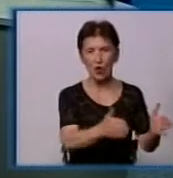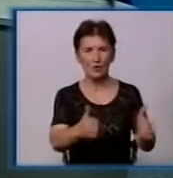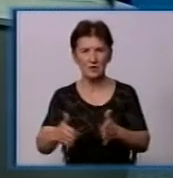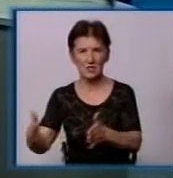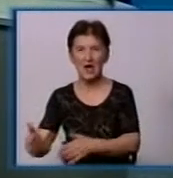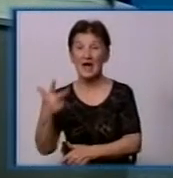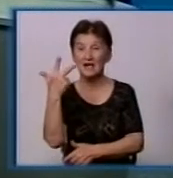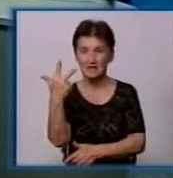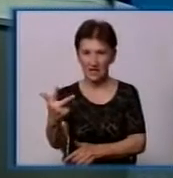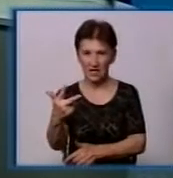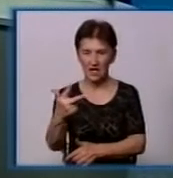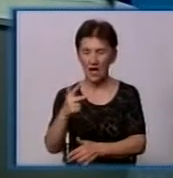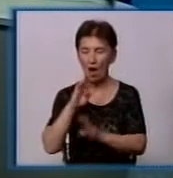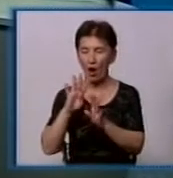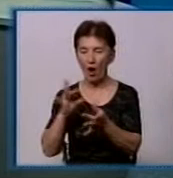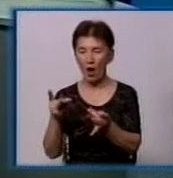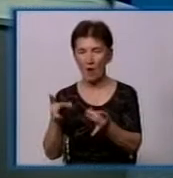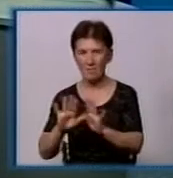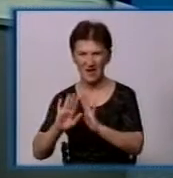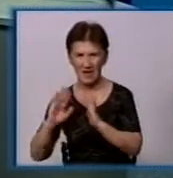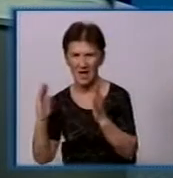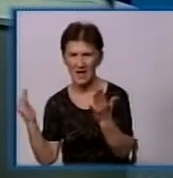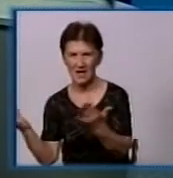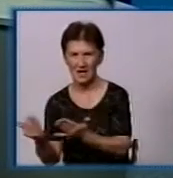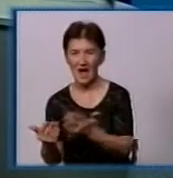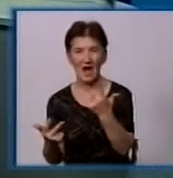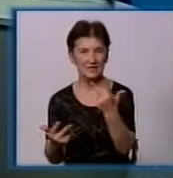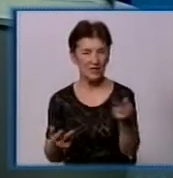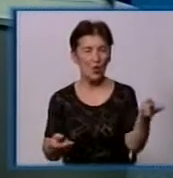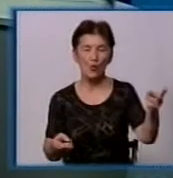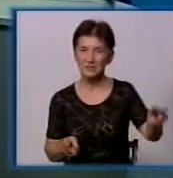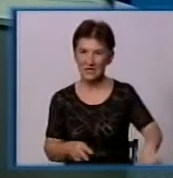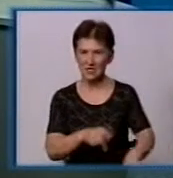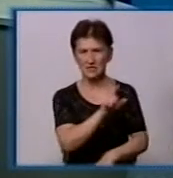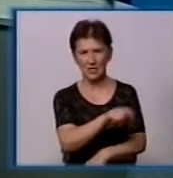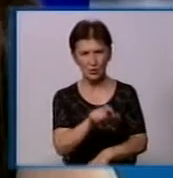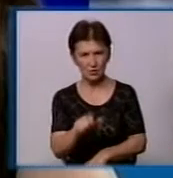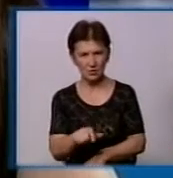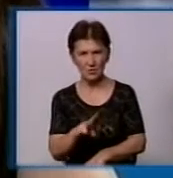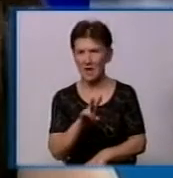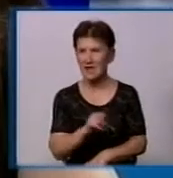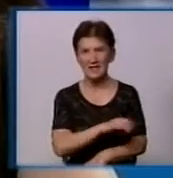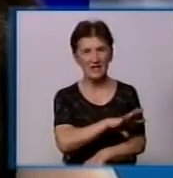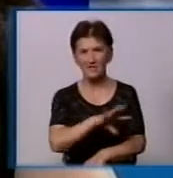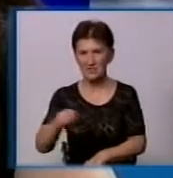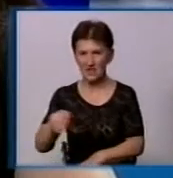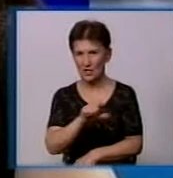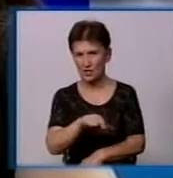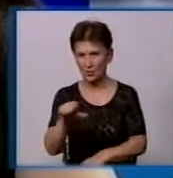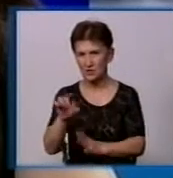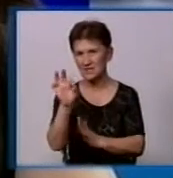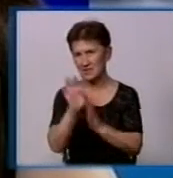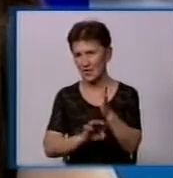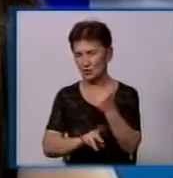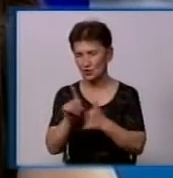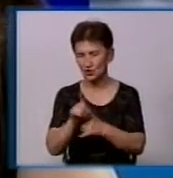обклеїли і поменяли крышки, т.е. підраздільний збор. А три остальні остались людям. Але не всі люди і не зразу почнуть сортирувати.